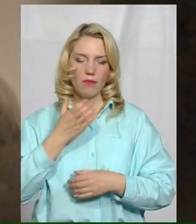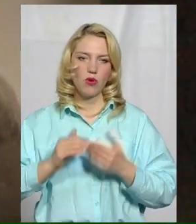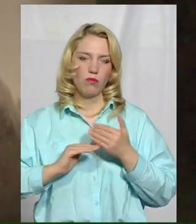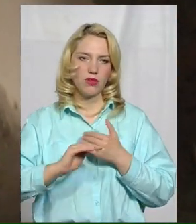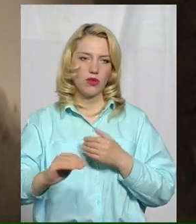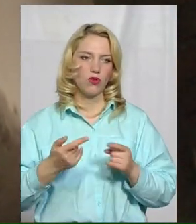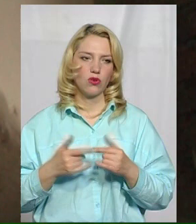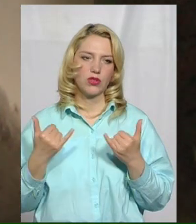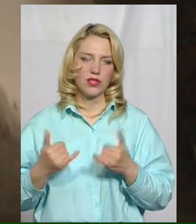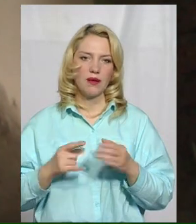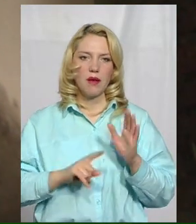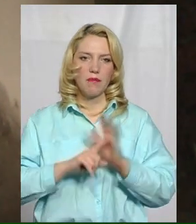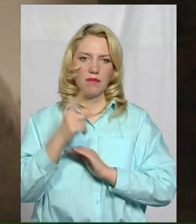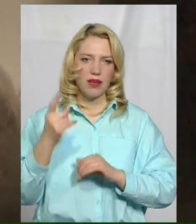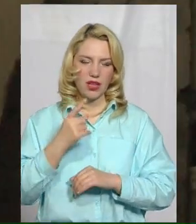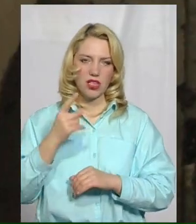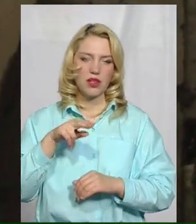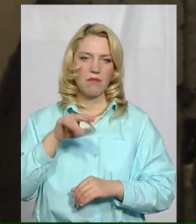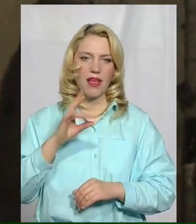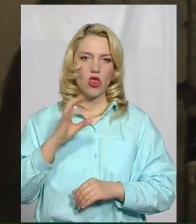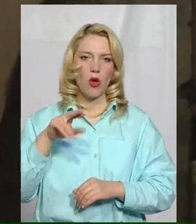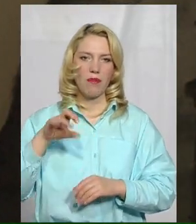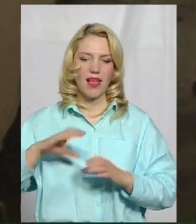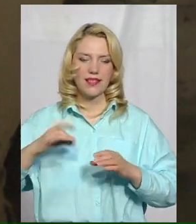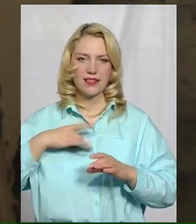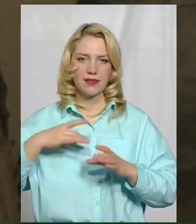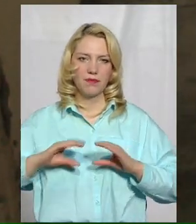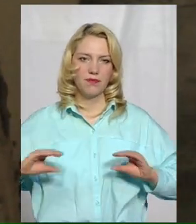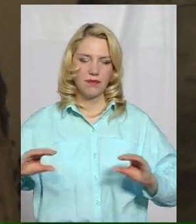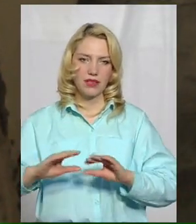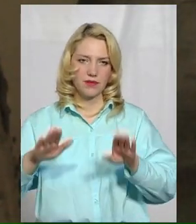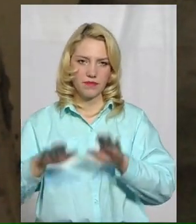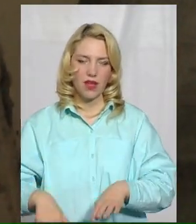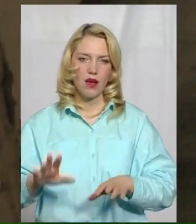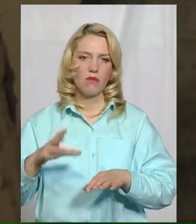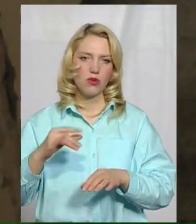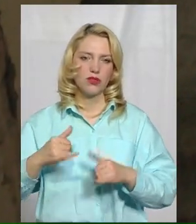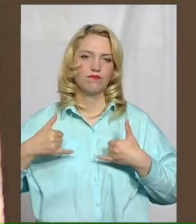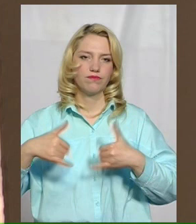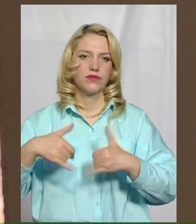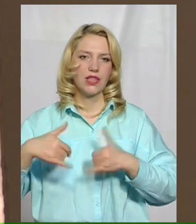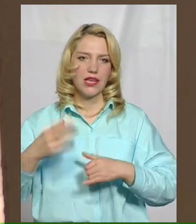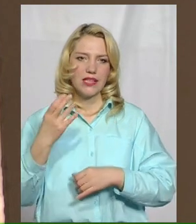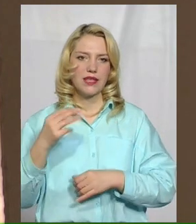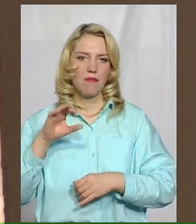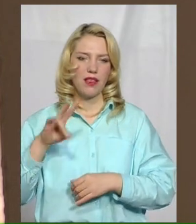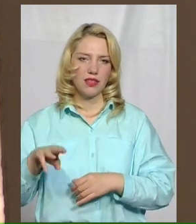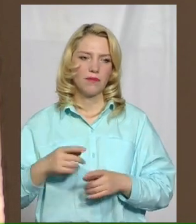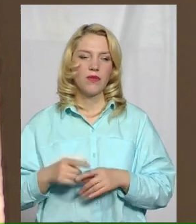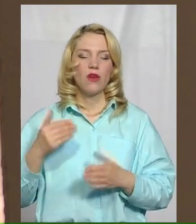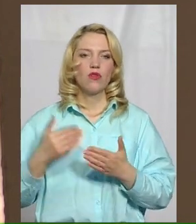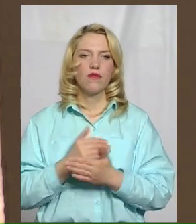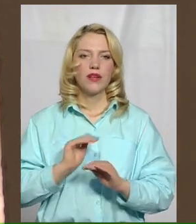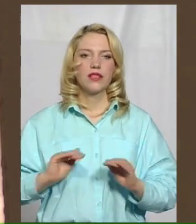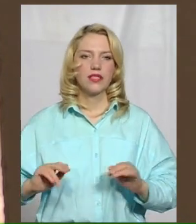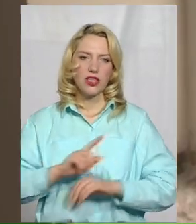розстеляється пінопласт, потім ставляються маяки і заливається цементною стяжкою, яку ми самі готуємо. Нова дитяча лікарня